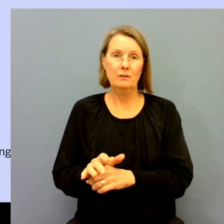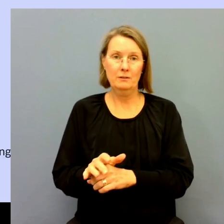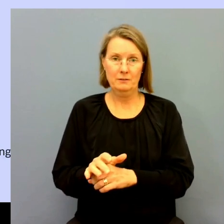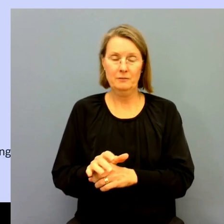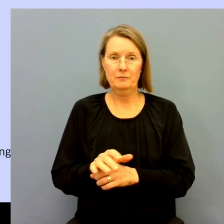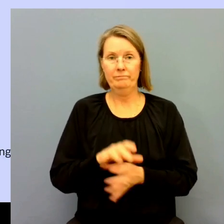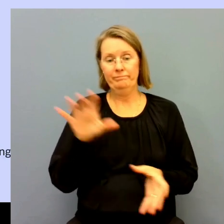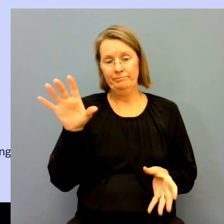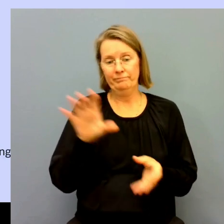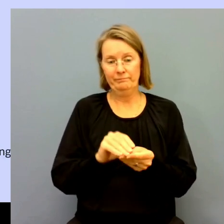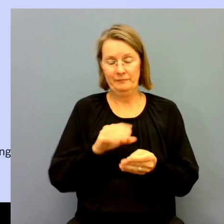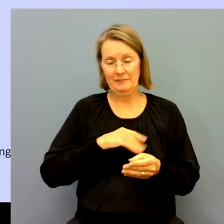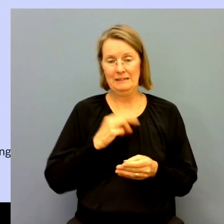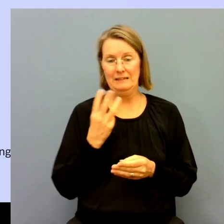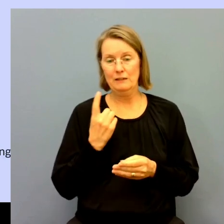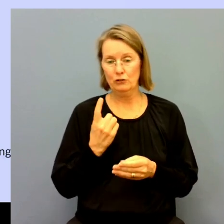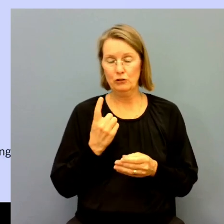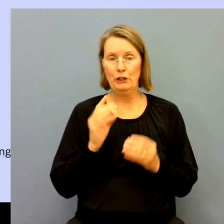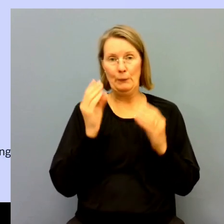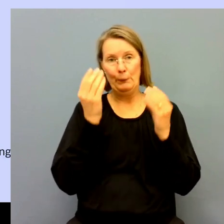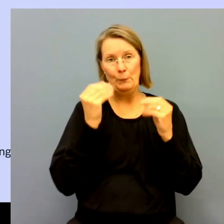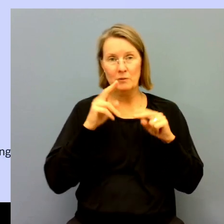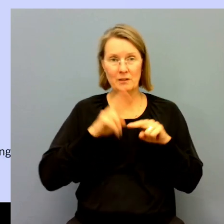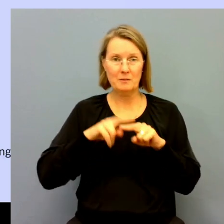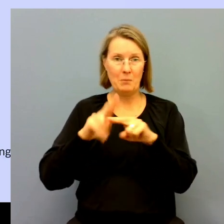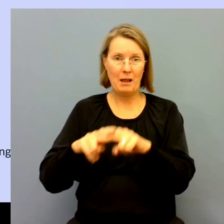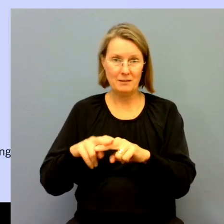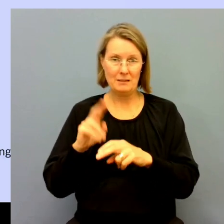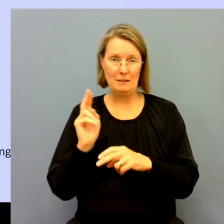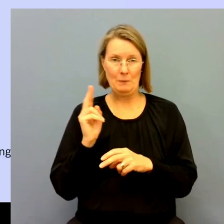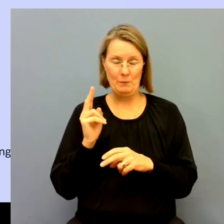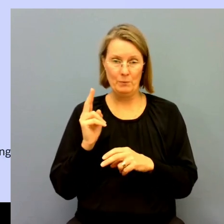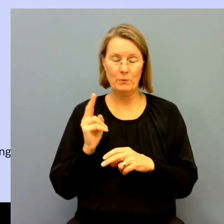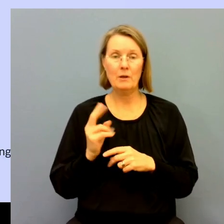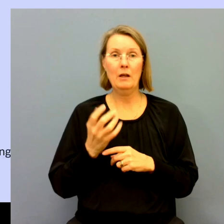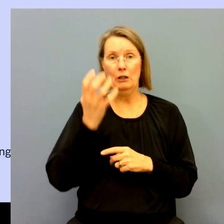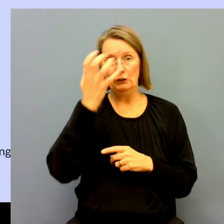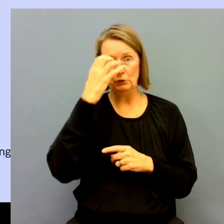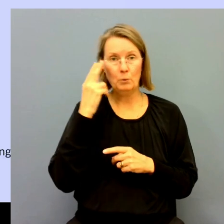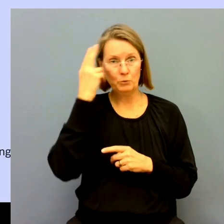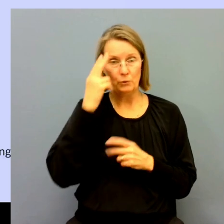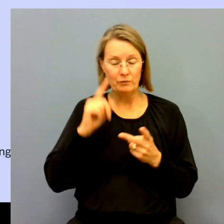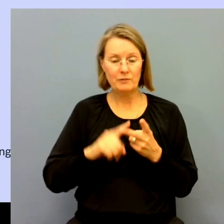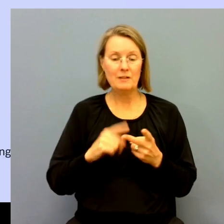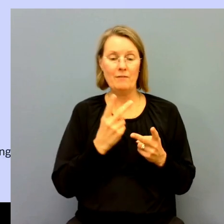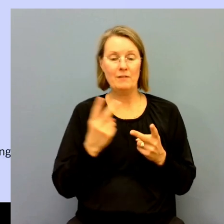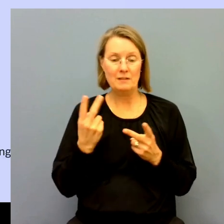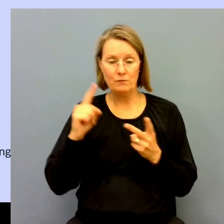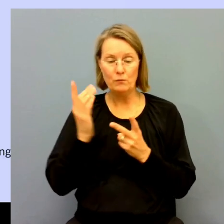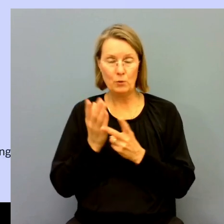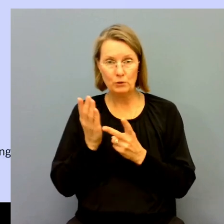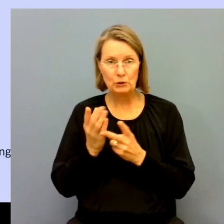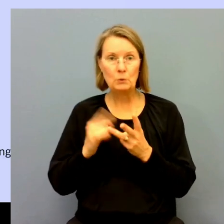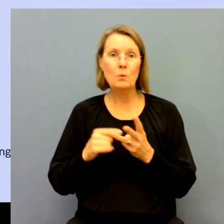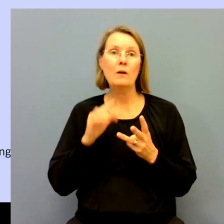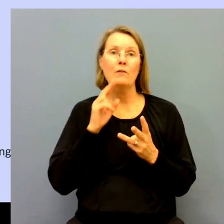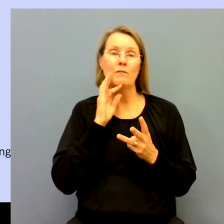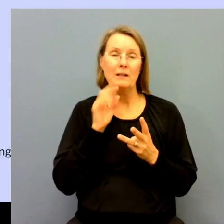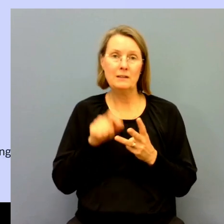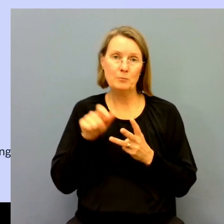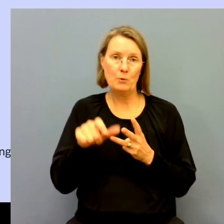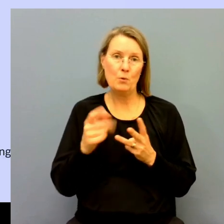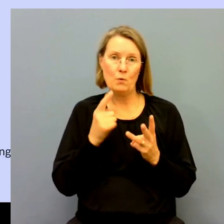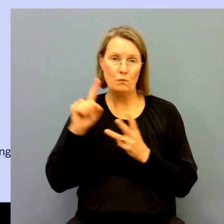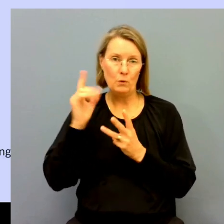utbildningar idag på Stockholms universitet, Västernviks folkhögskola och